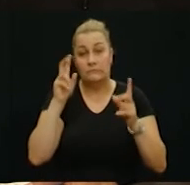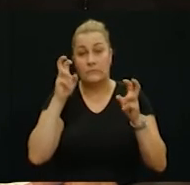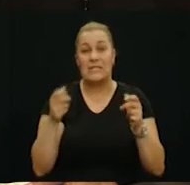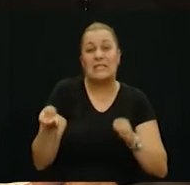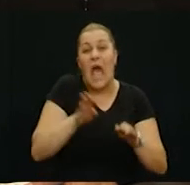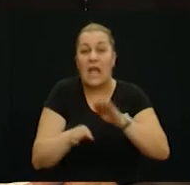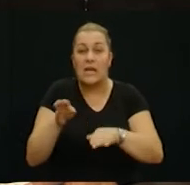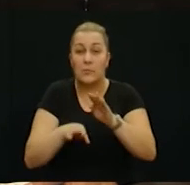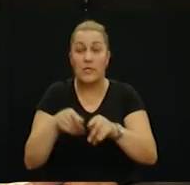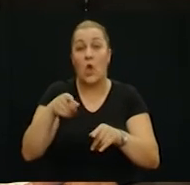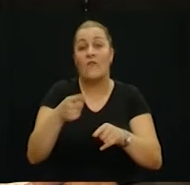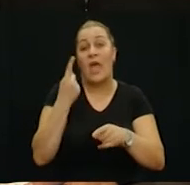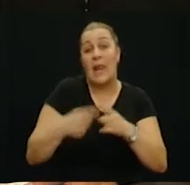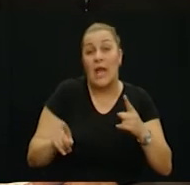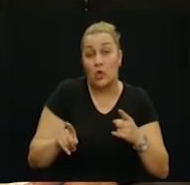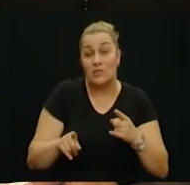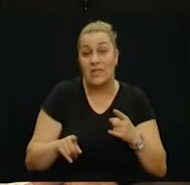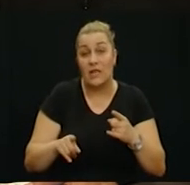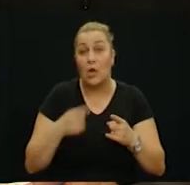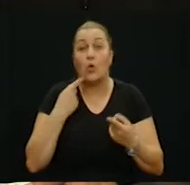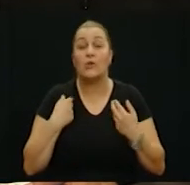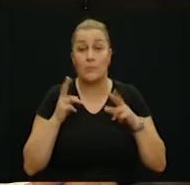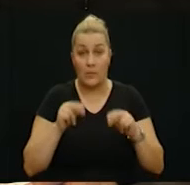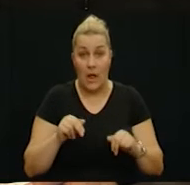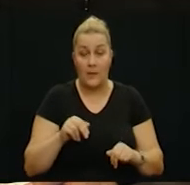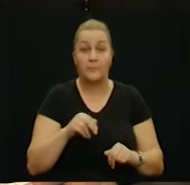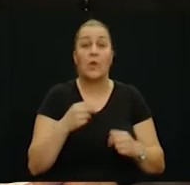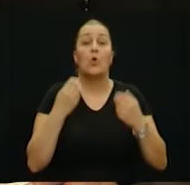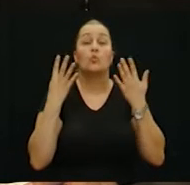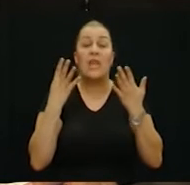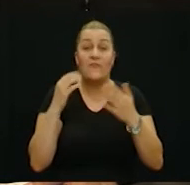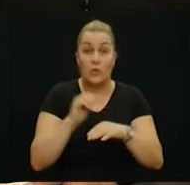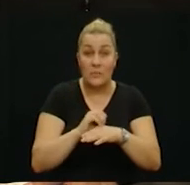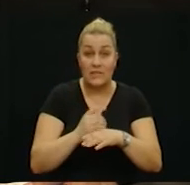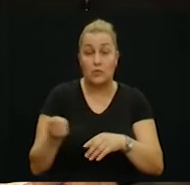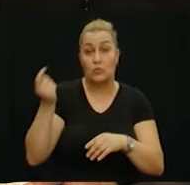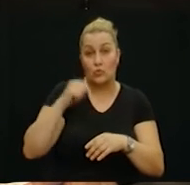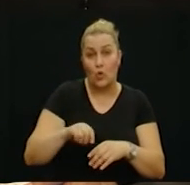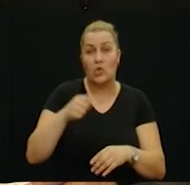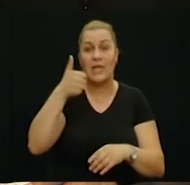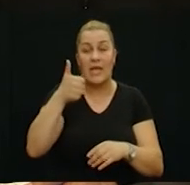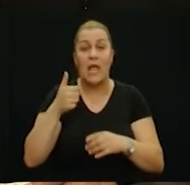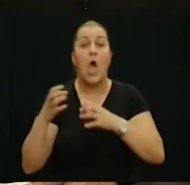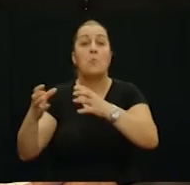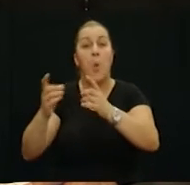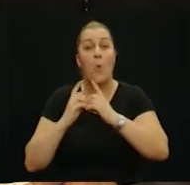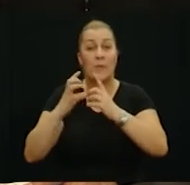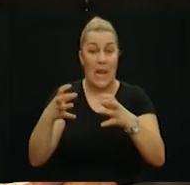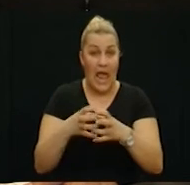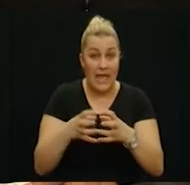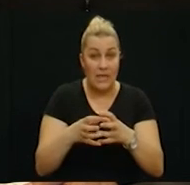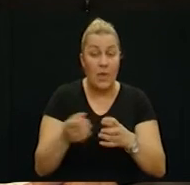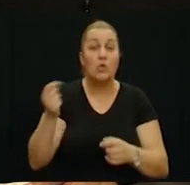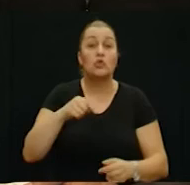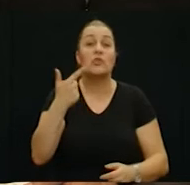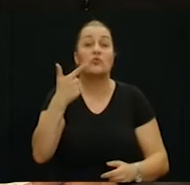zakrpiti taj veliki nedostatak koji smo imali. U devetom mjesecu je došla jedna takva mobilna kiruška ekipa gdje